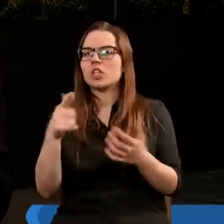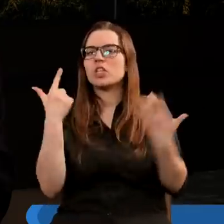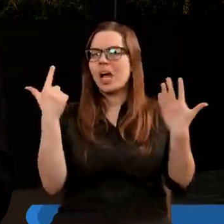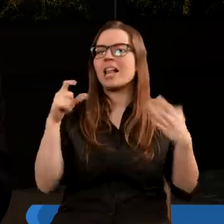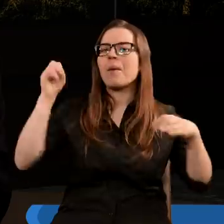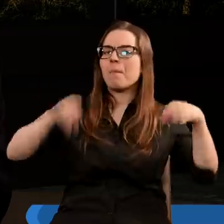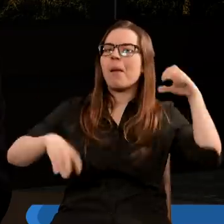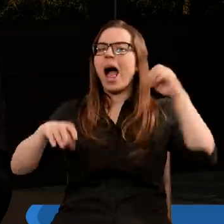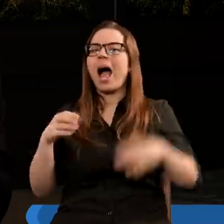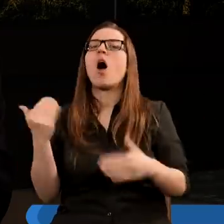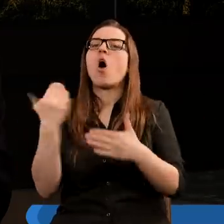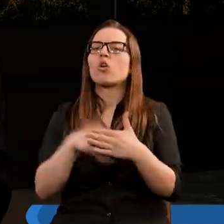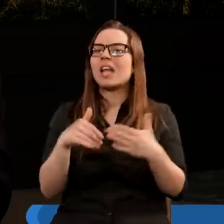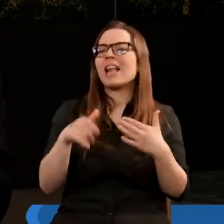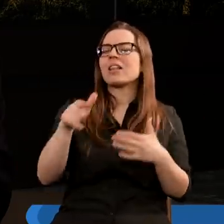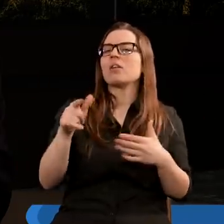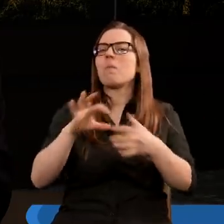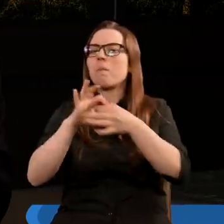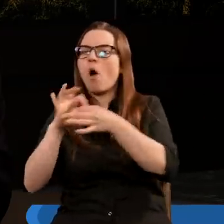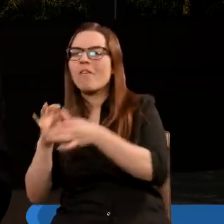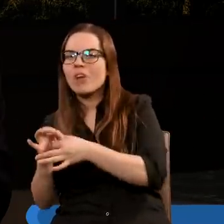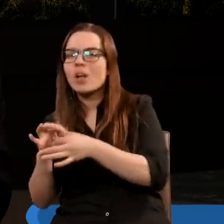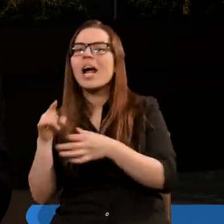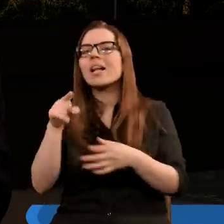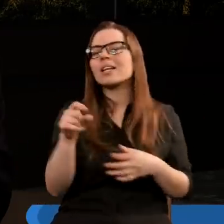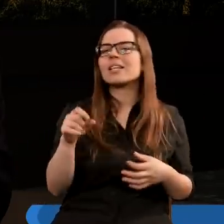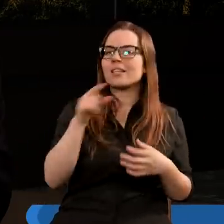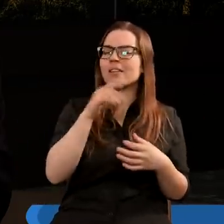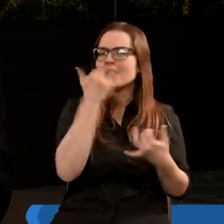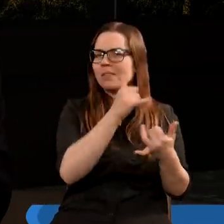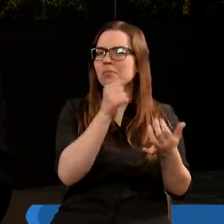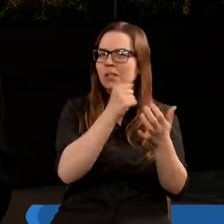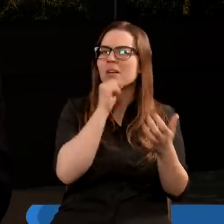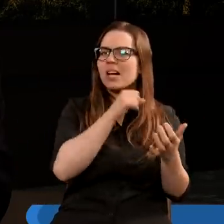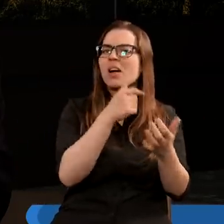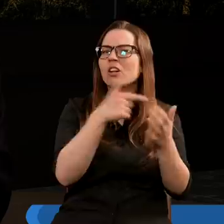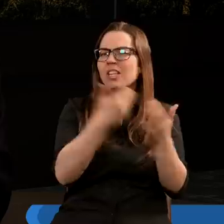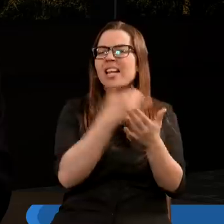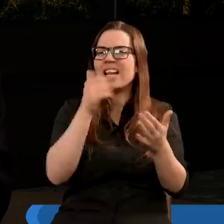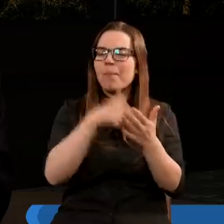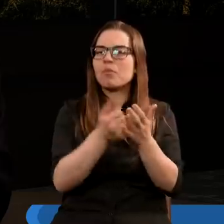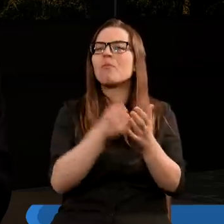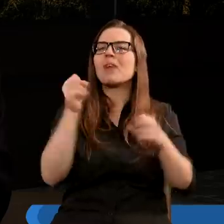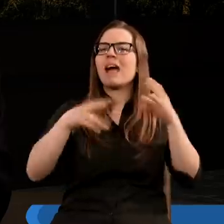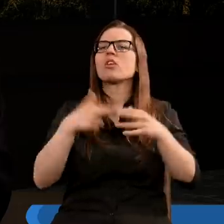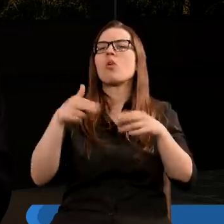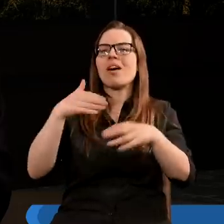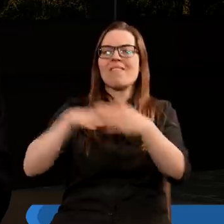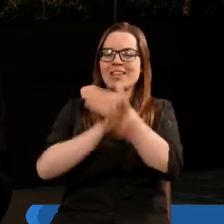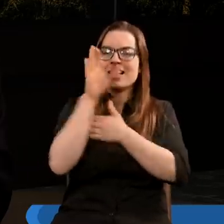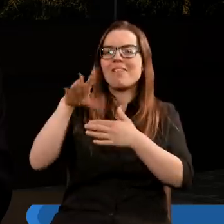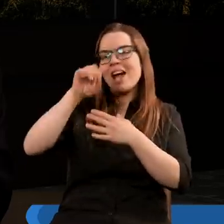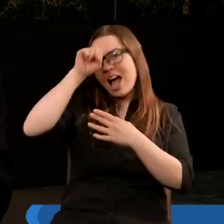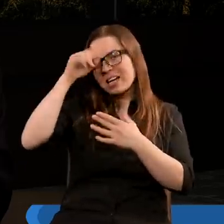ostatecznych, one są powiązane też z tymi starotestamentowymi plagami występującymi w Egipcie.